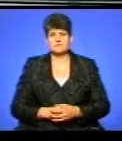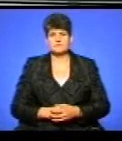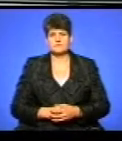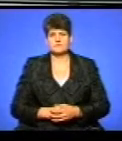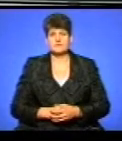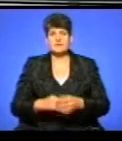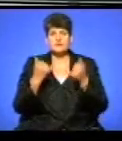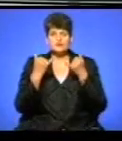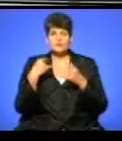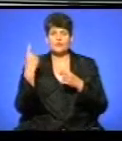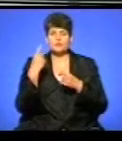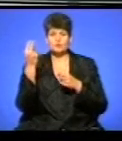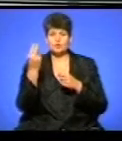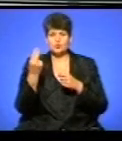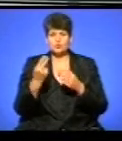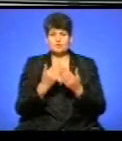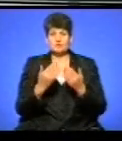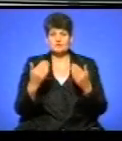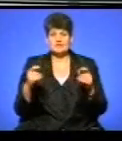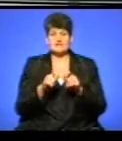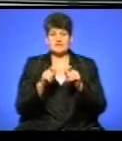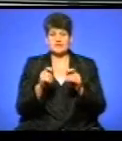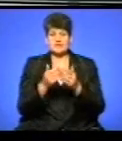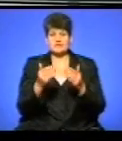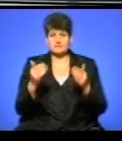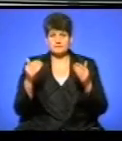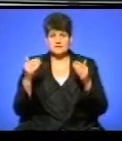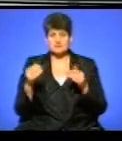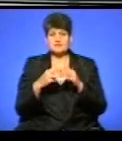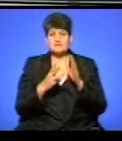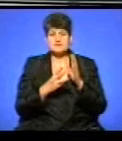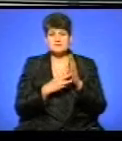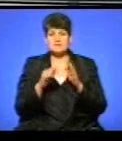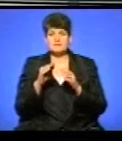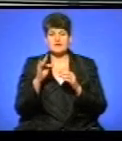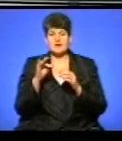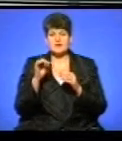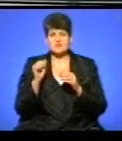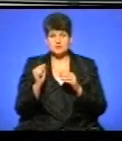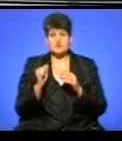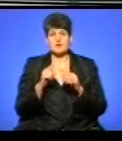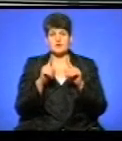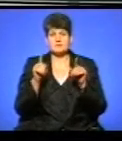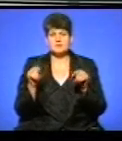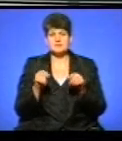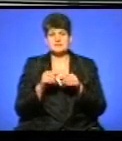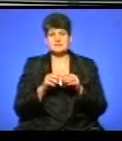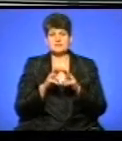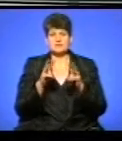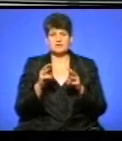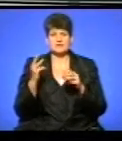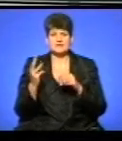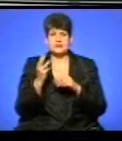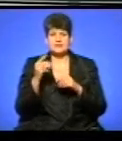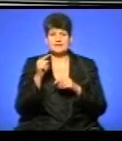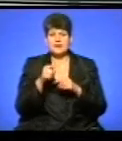Сьогодні в обласному художньому музеї відкрили виставку репродукції 18 фресок каплиці Святої Трійці Люблінського замку, там, де